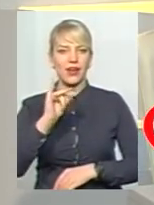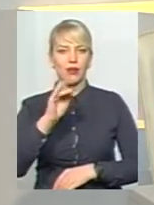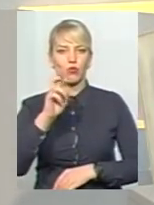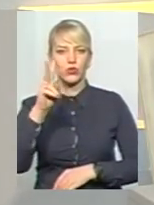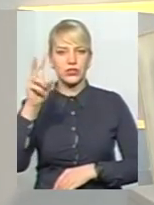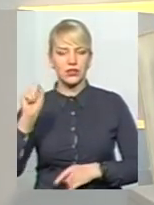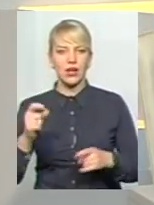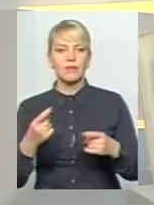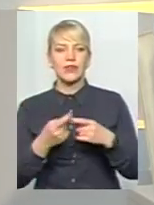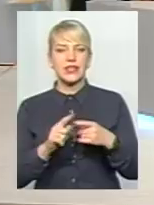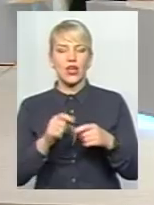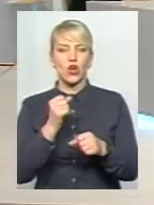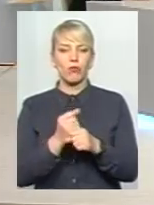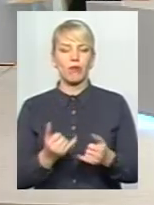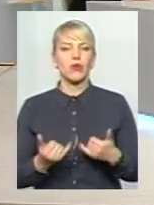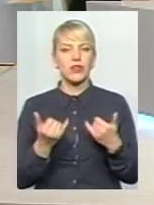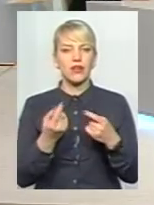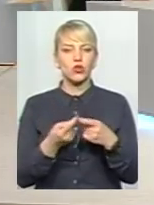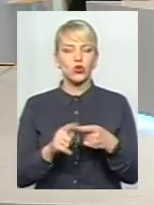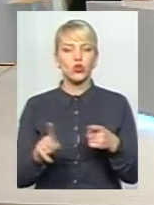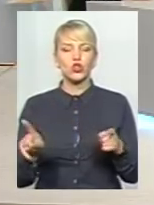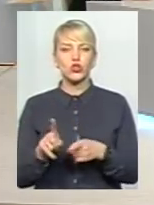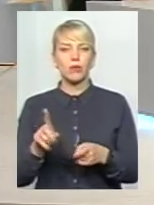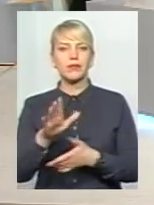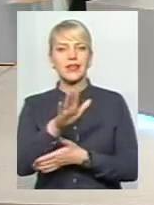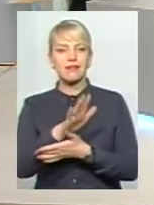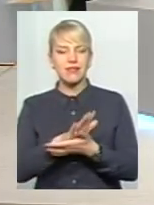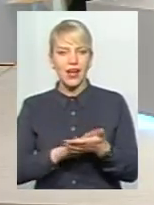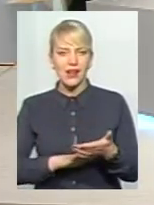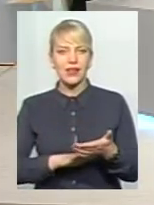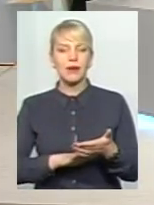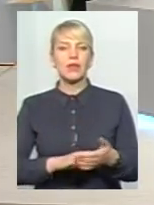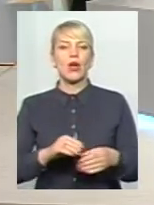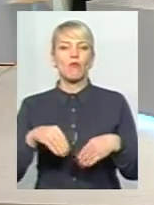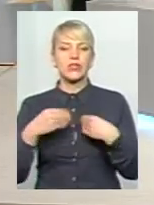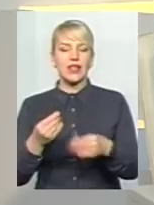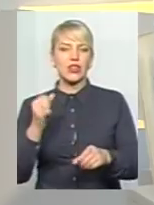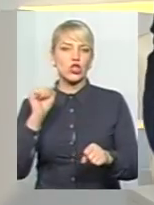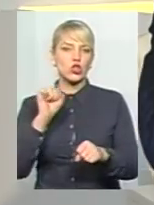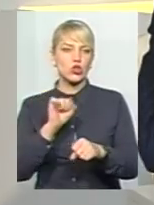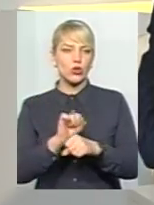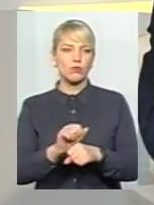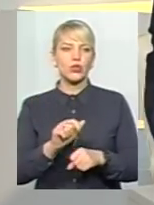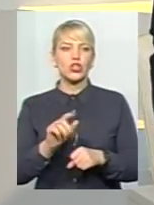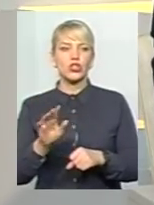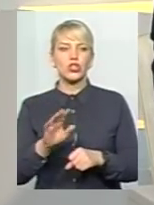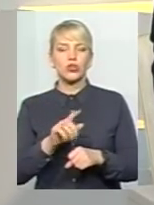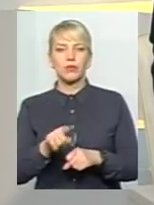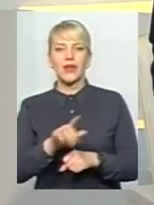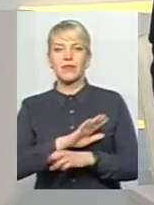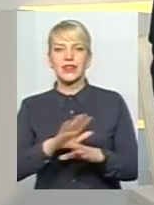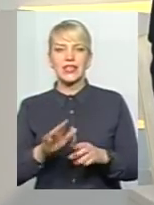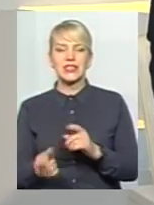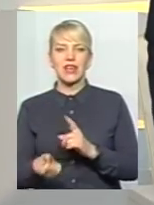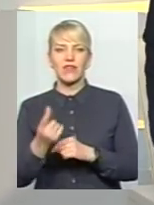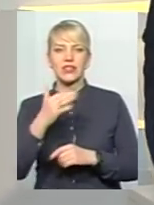лінія раз і назавжди, скажімо, поставити стоп в лінії, щоб там не з'явилися багатоповихові